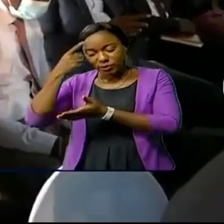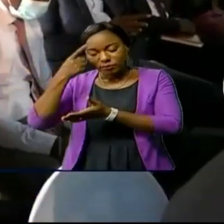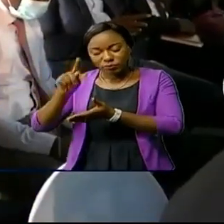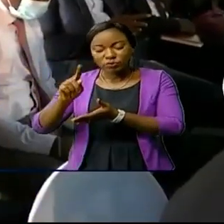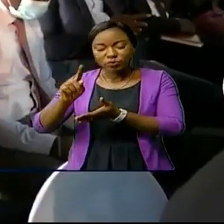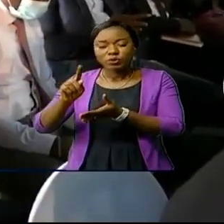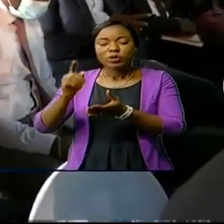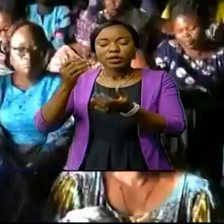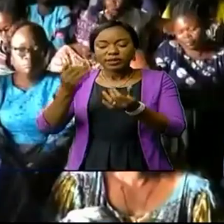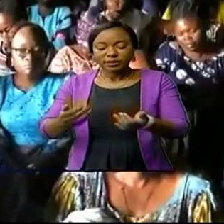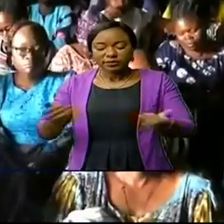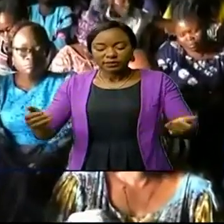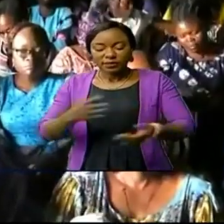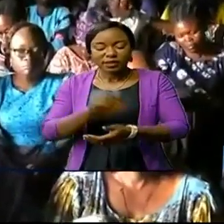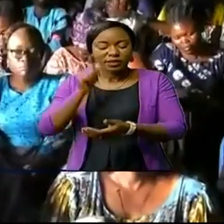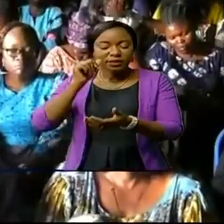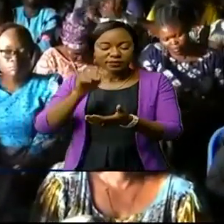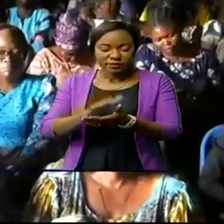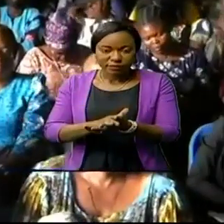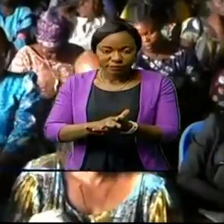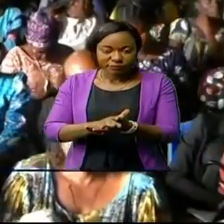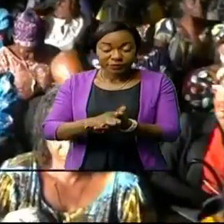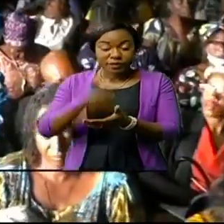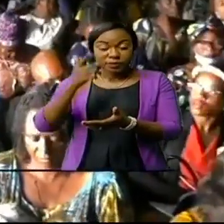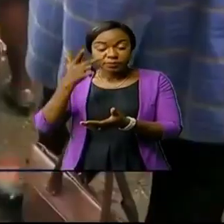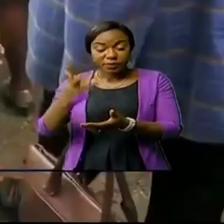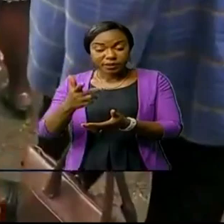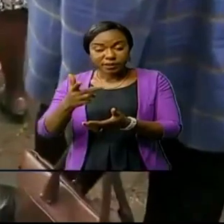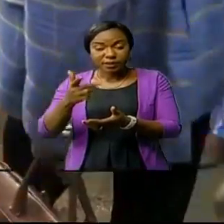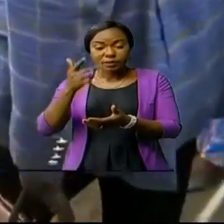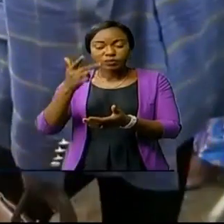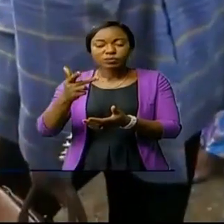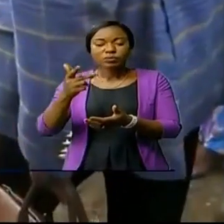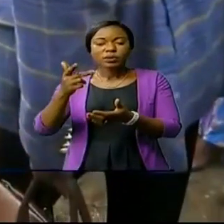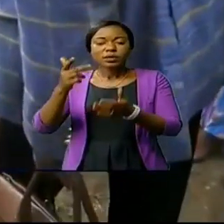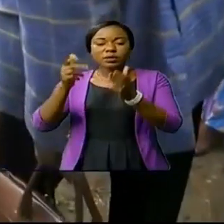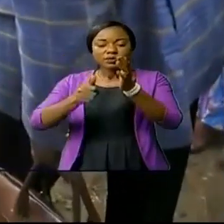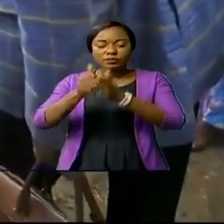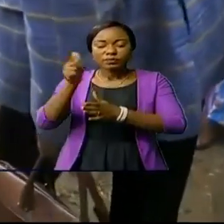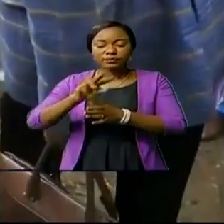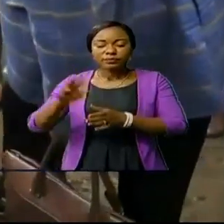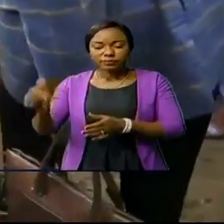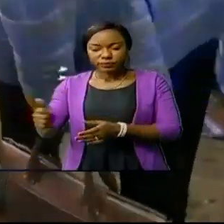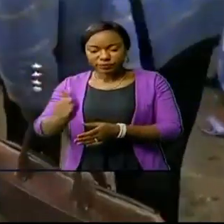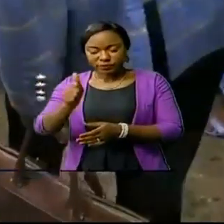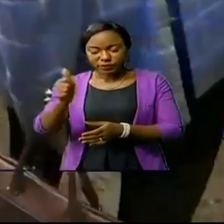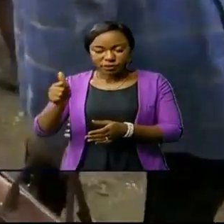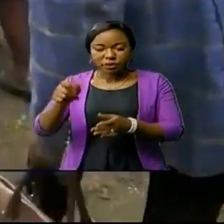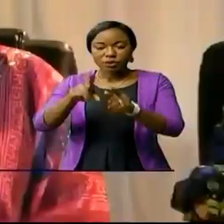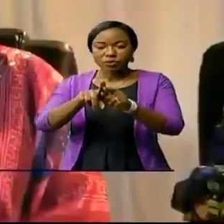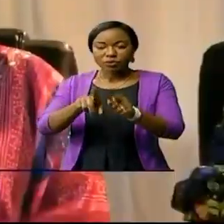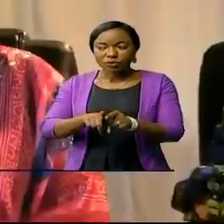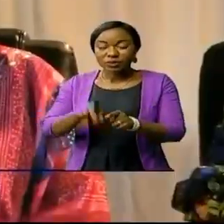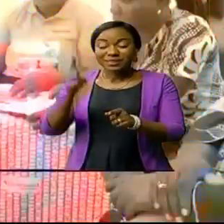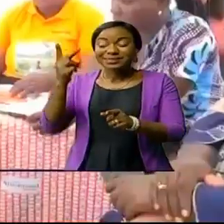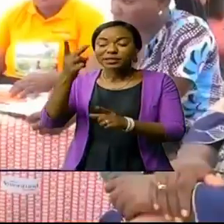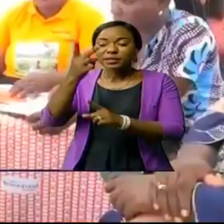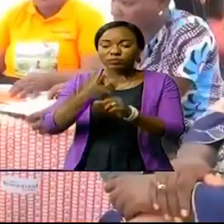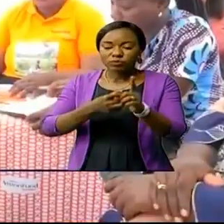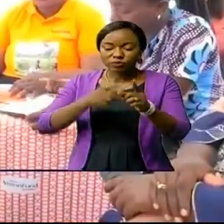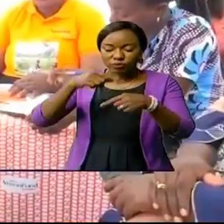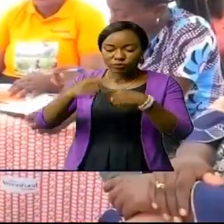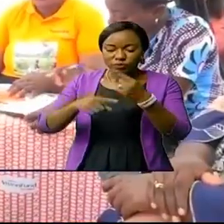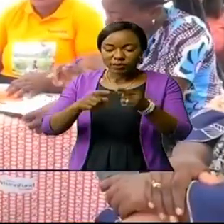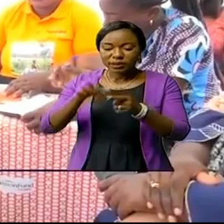la Foire internationale de Kinshasa-Fikin. C'est mercredi 3 novembre 2021. Cette campagne durera deux mois, soit du 30